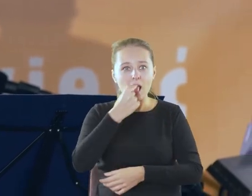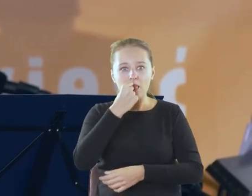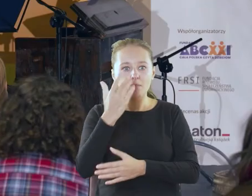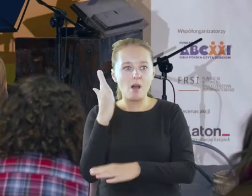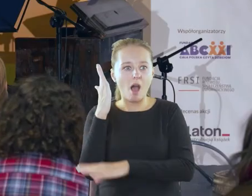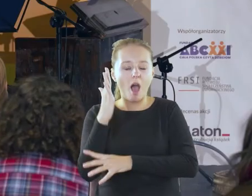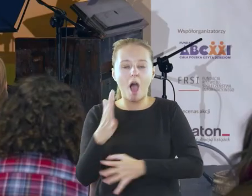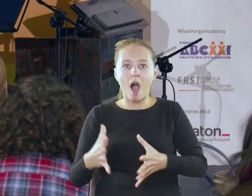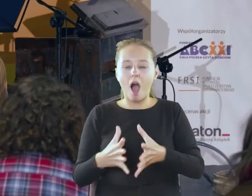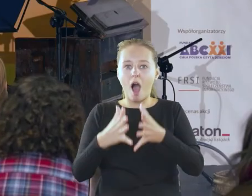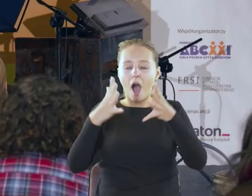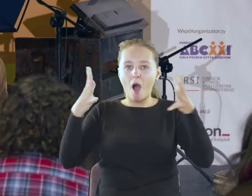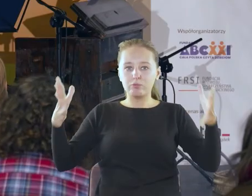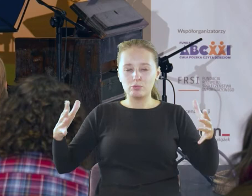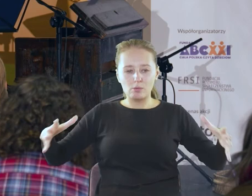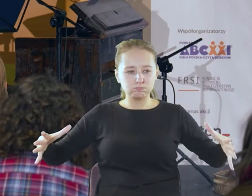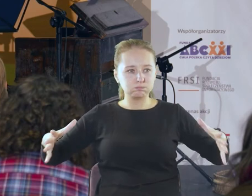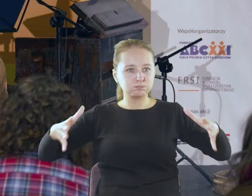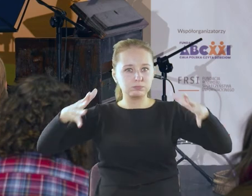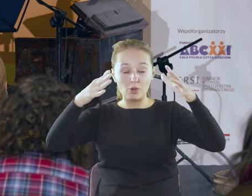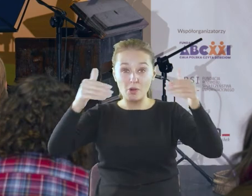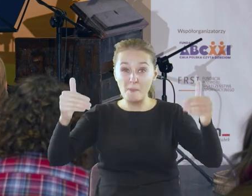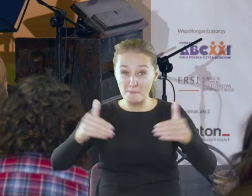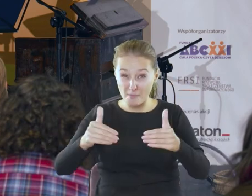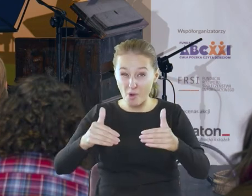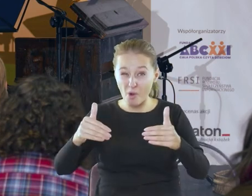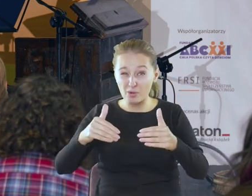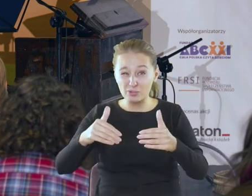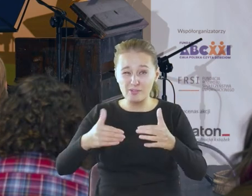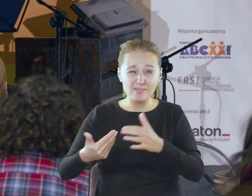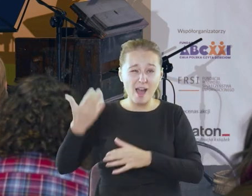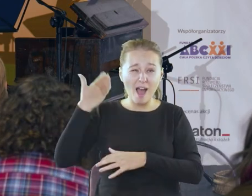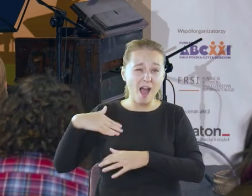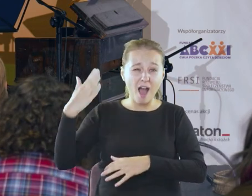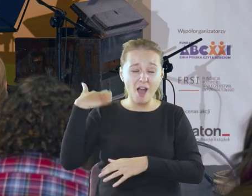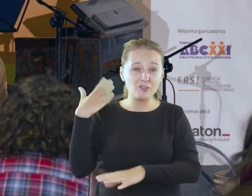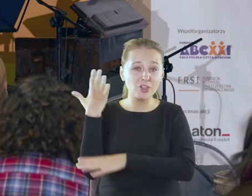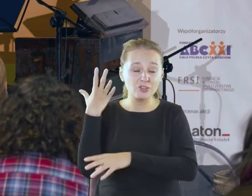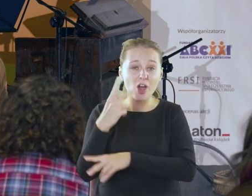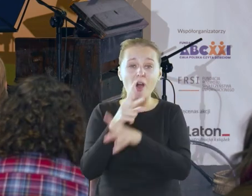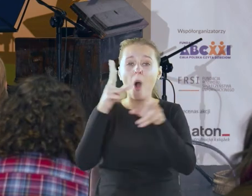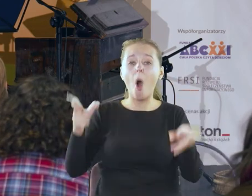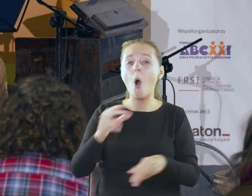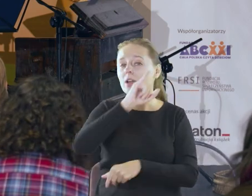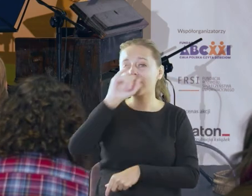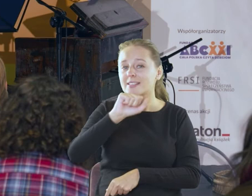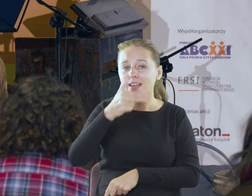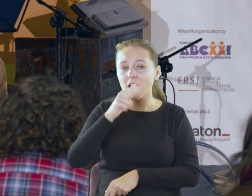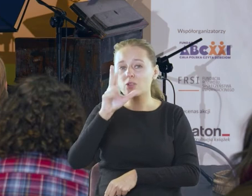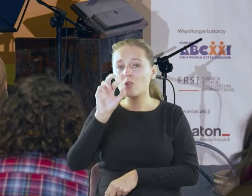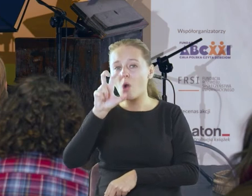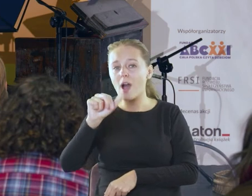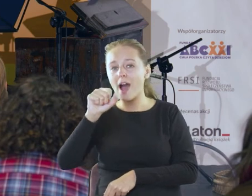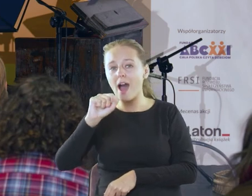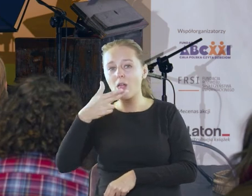rozłożysta że mówiono o niej nawet, że może pamiętać czasy Jana Kochanowskiego chociaż gdzie Rzym, gdzie Krym, gdzie